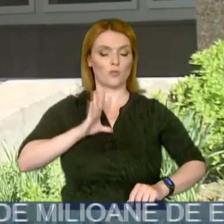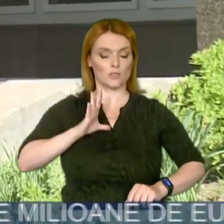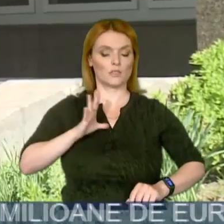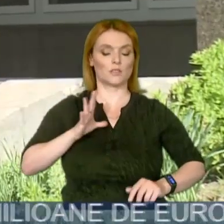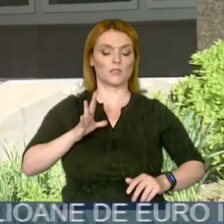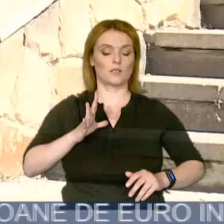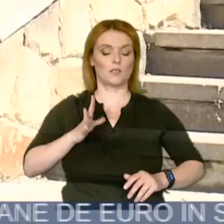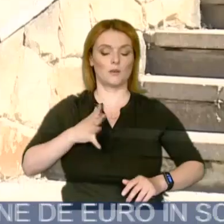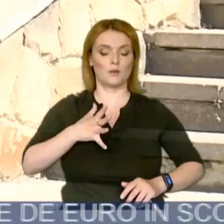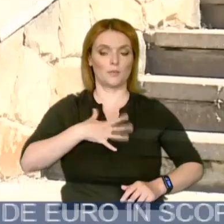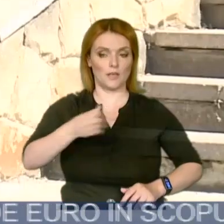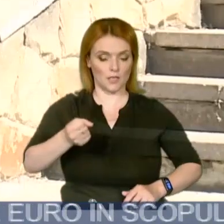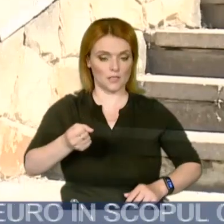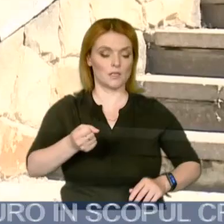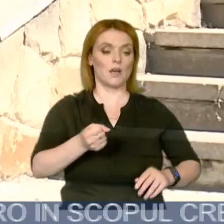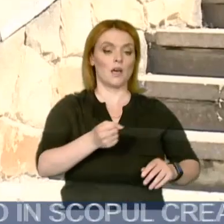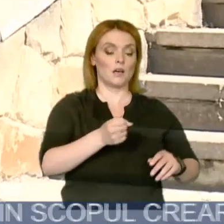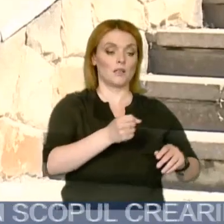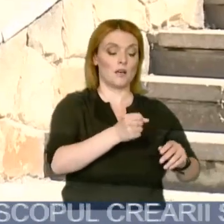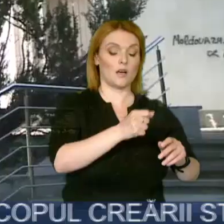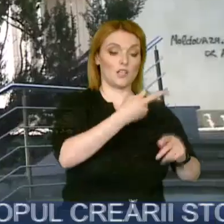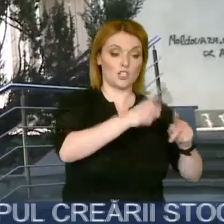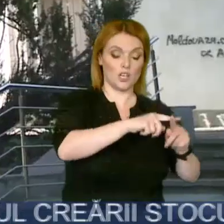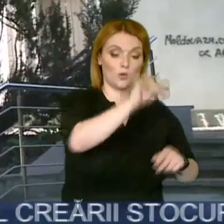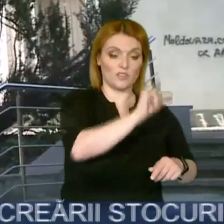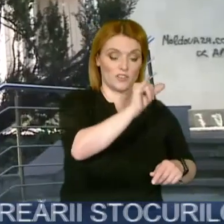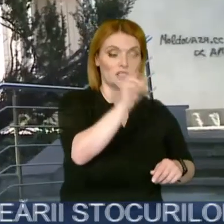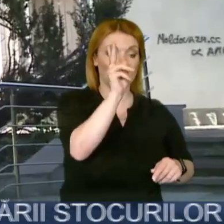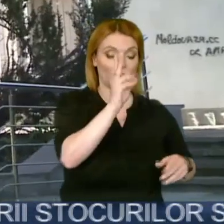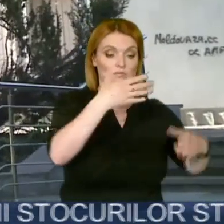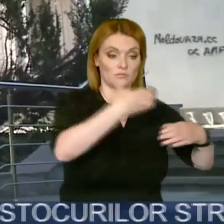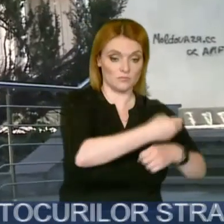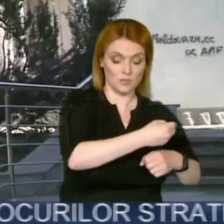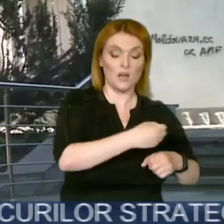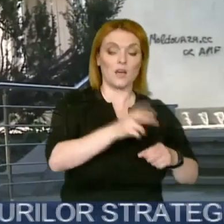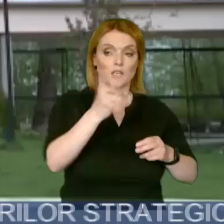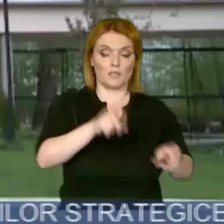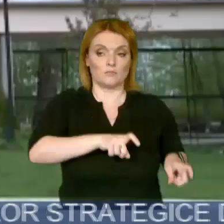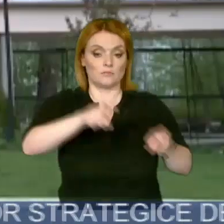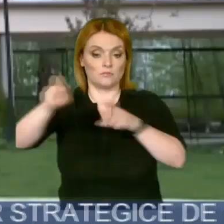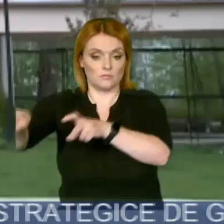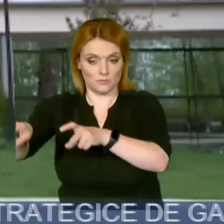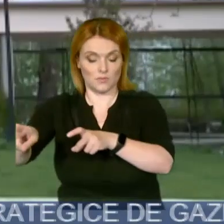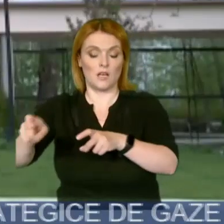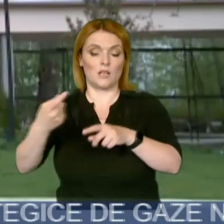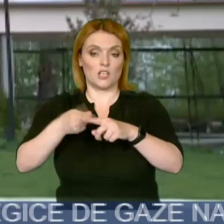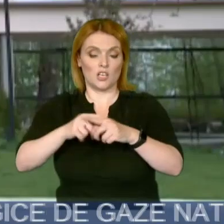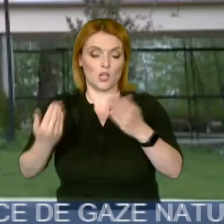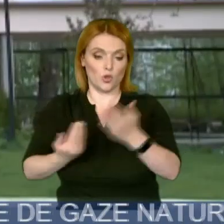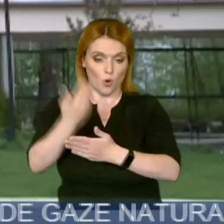studii superioare de licență, master și doctorat de la instituțiile de învățământ superior absorbite vor fi